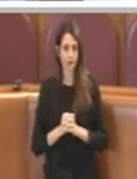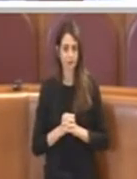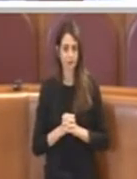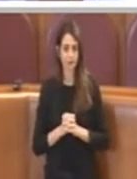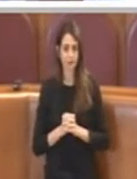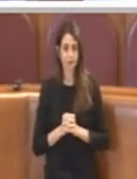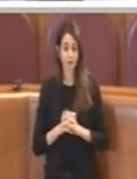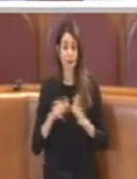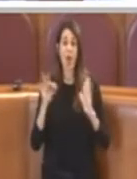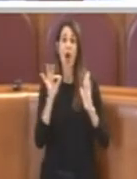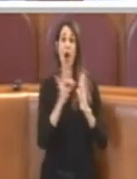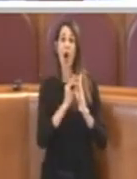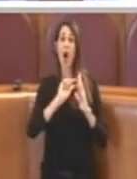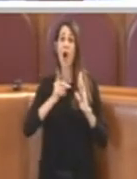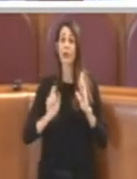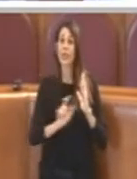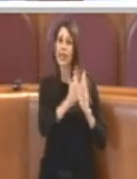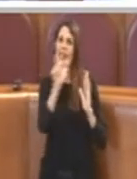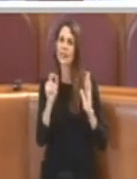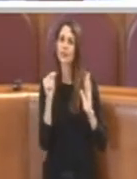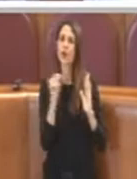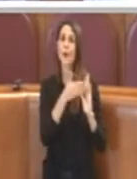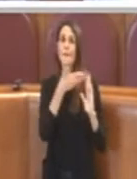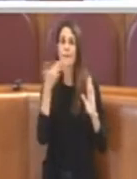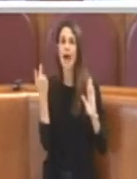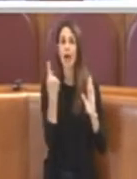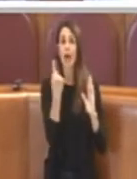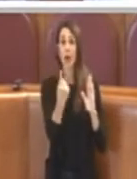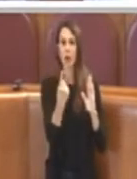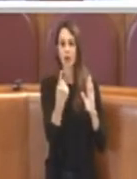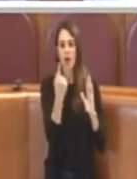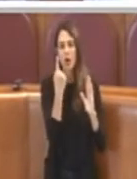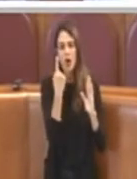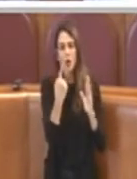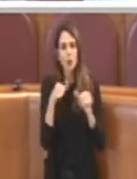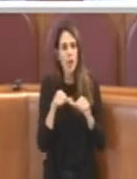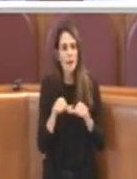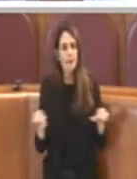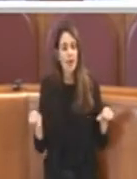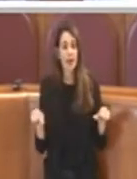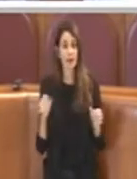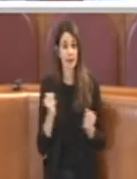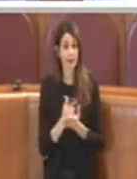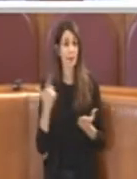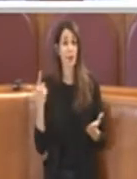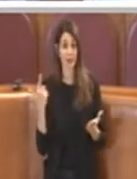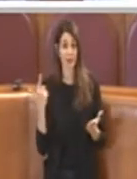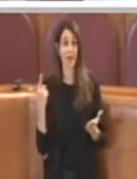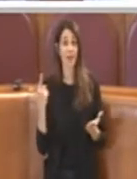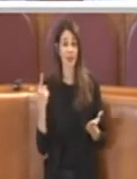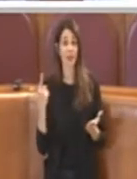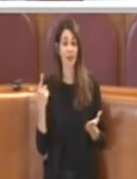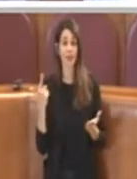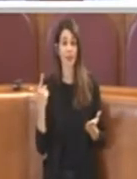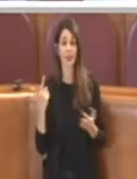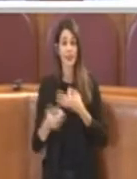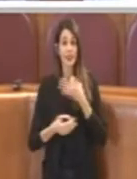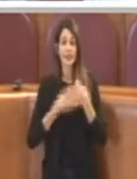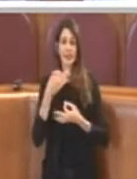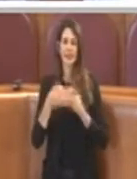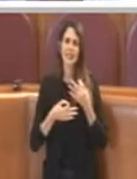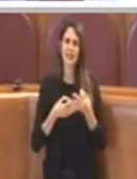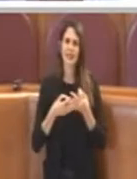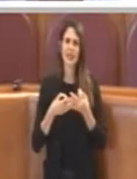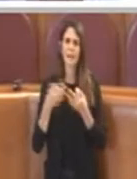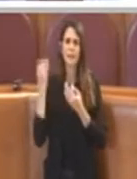manca una cosa che però è fondamentale ed è il motivo per cui non esistono pareri sugli ordini del giorno, ovvero non è